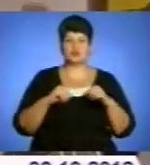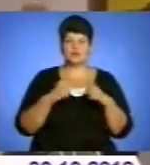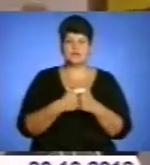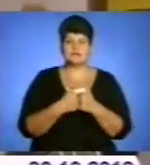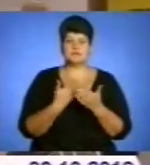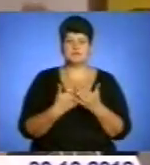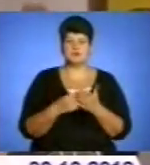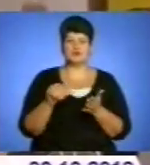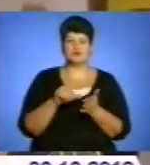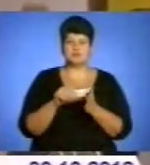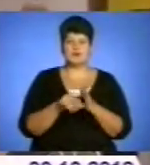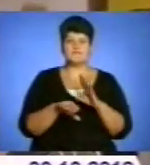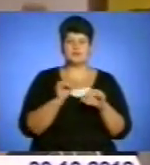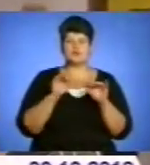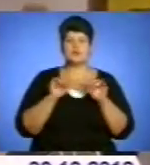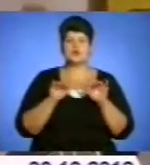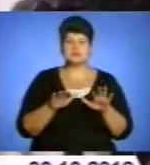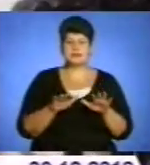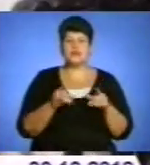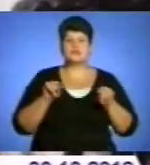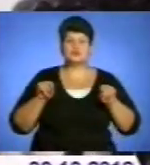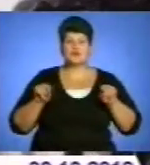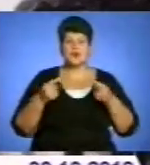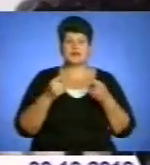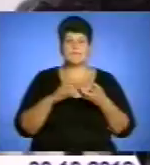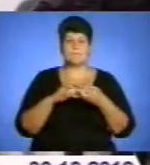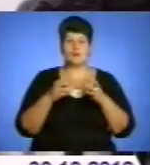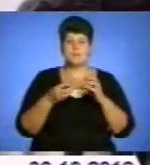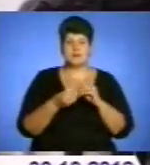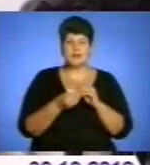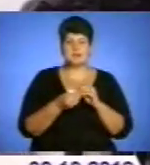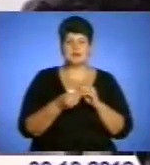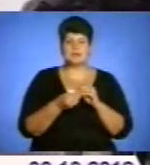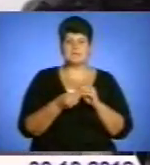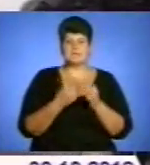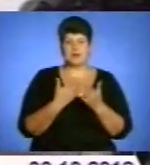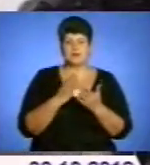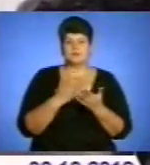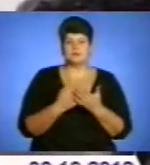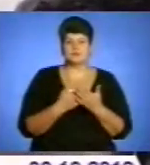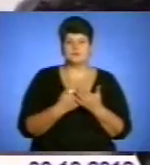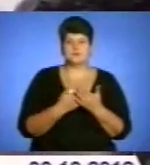виборчого процесу, а й створила проблеми з точки зору, будемо говорити,